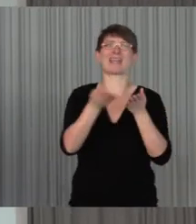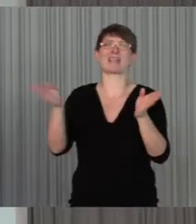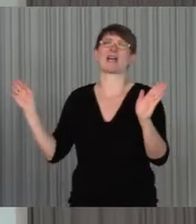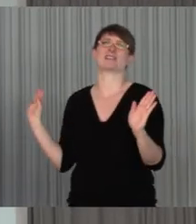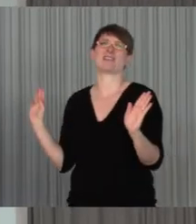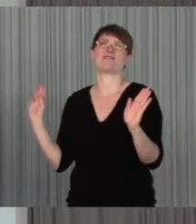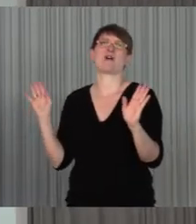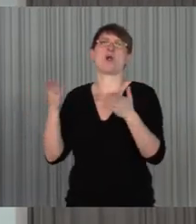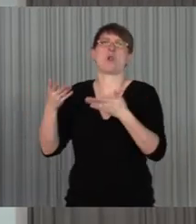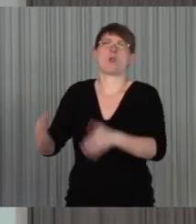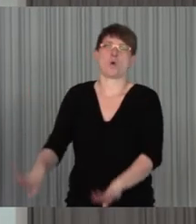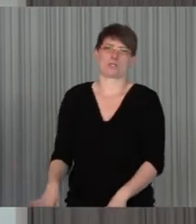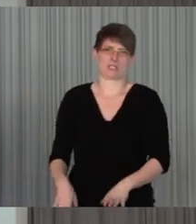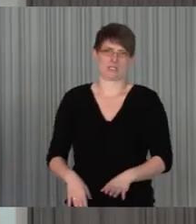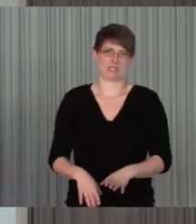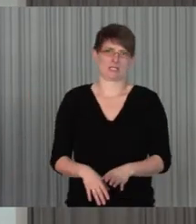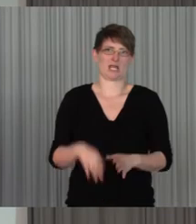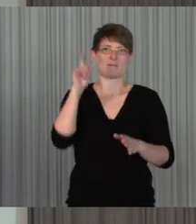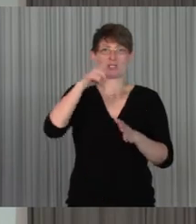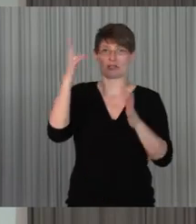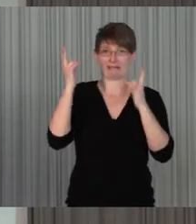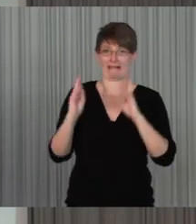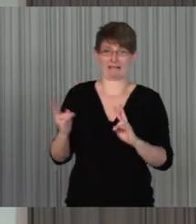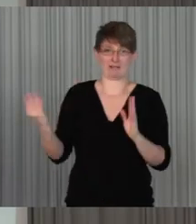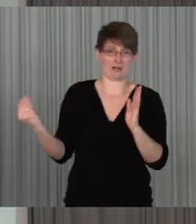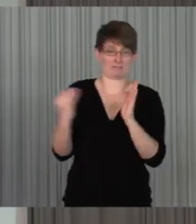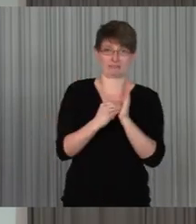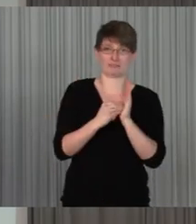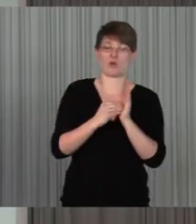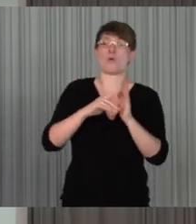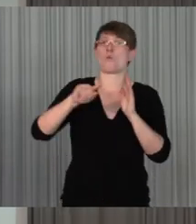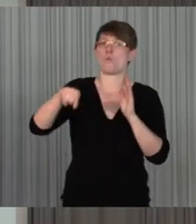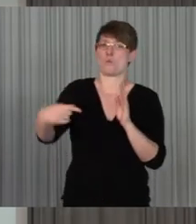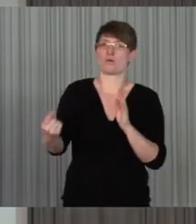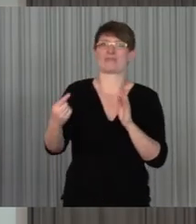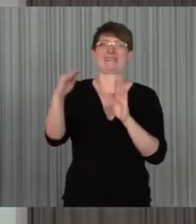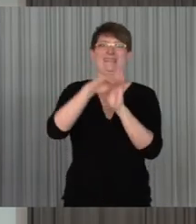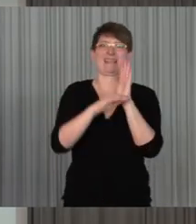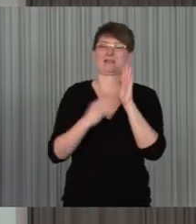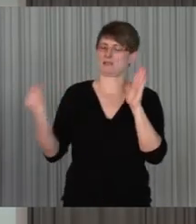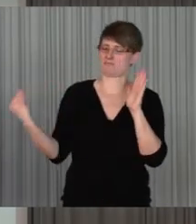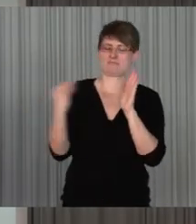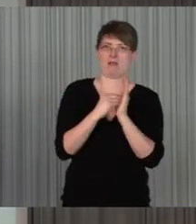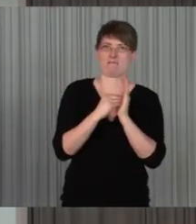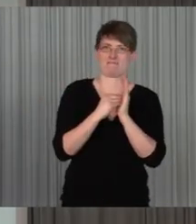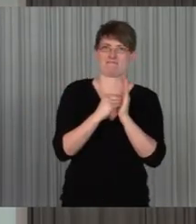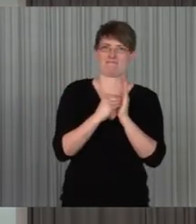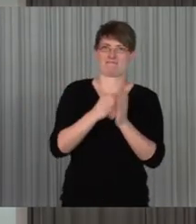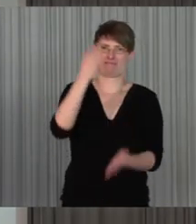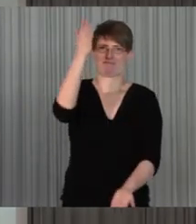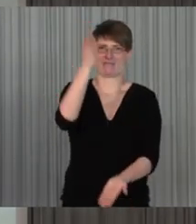gesetzlich vorgegeben und menschenrechtlich jetzt mal sowieso angesagt. Das war's.